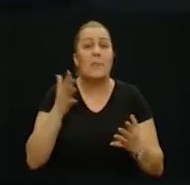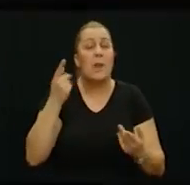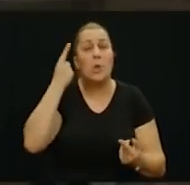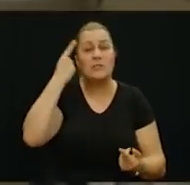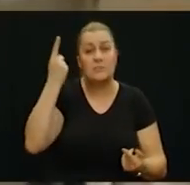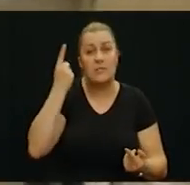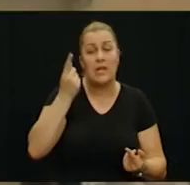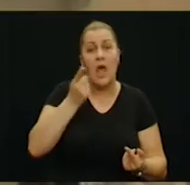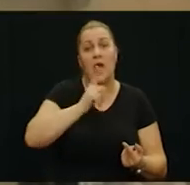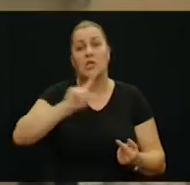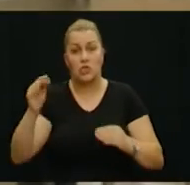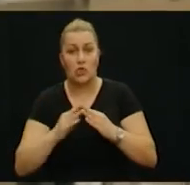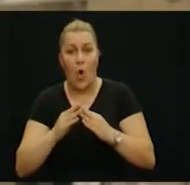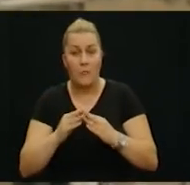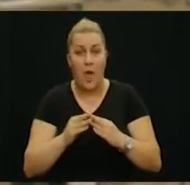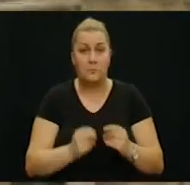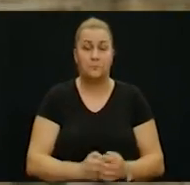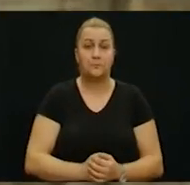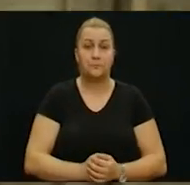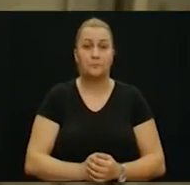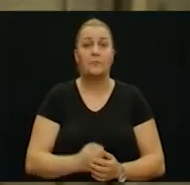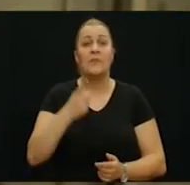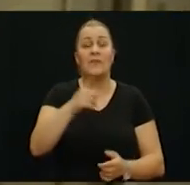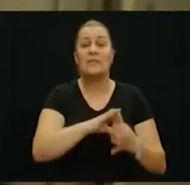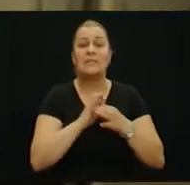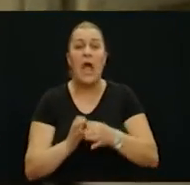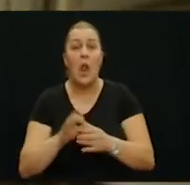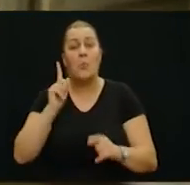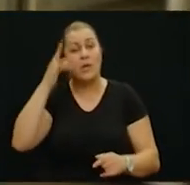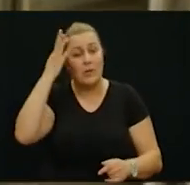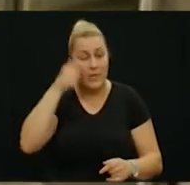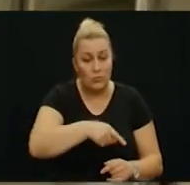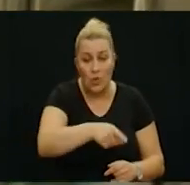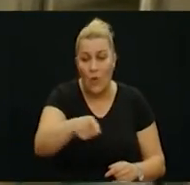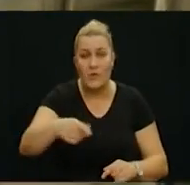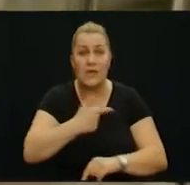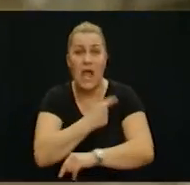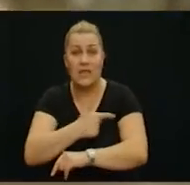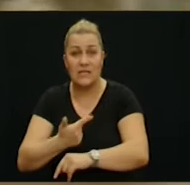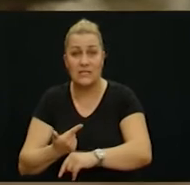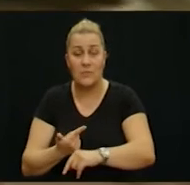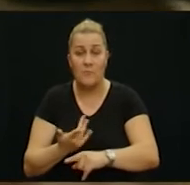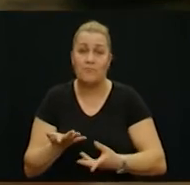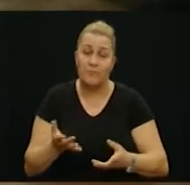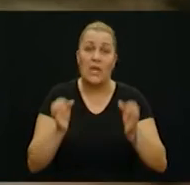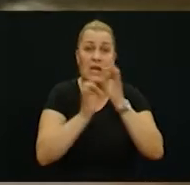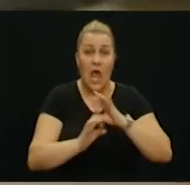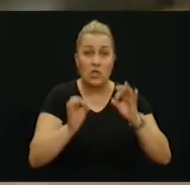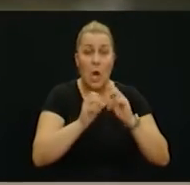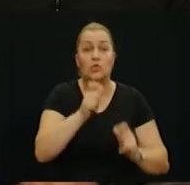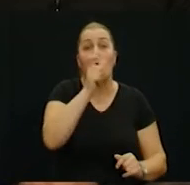stvarno svrhe ova ići doma. jer vi morate stalno skrbiti o tim ranjenicima. Nažalost,